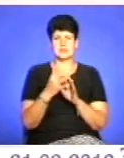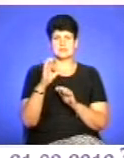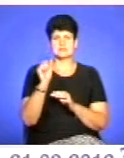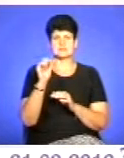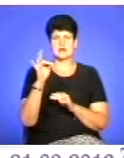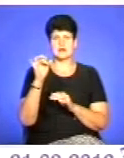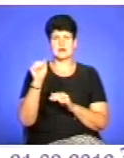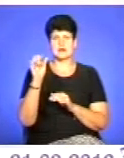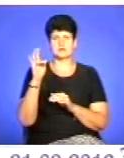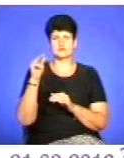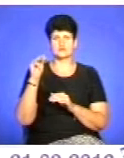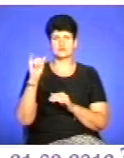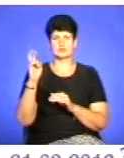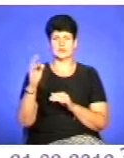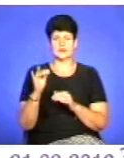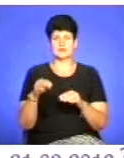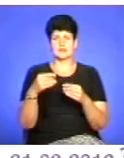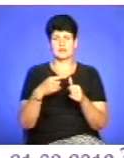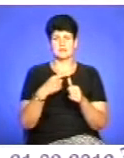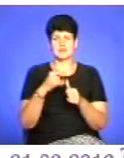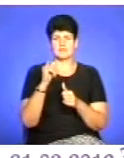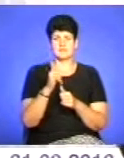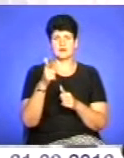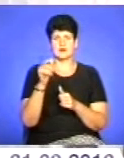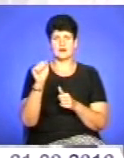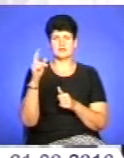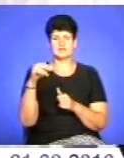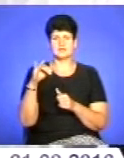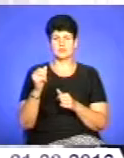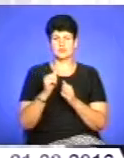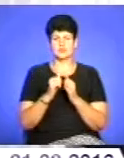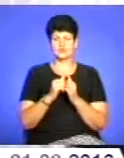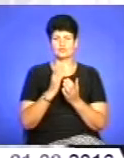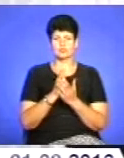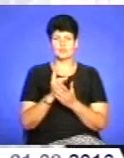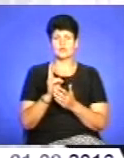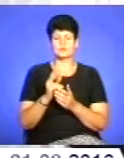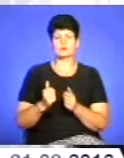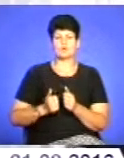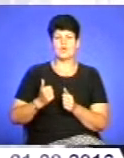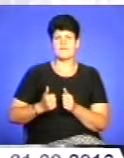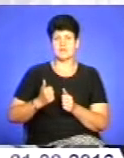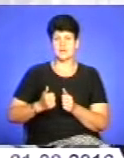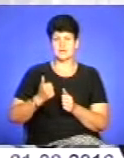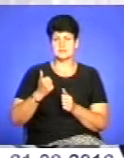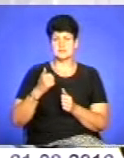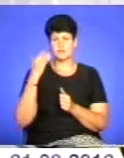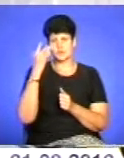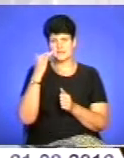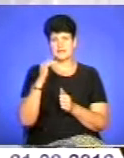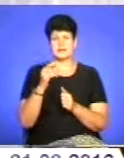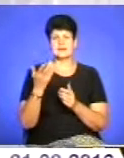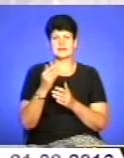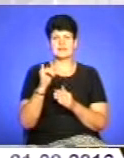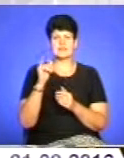присвоїли ім'я Івана Гавдиди. «Кожному з нас, напевно, є чим похвалитися, тому що ідеї, які Іван